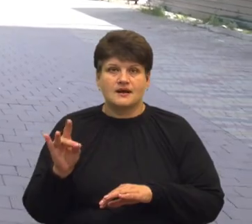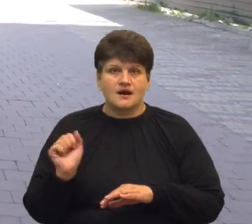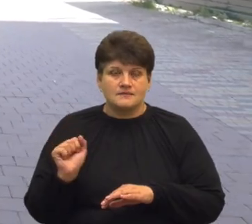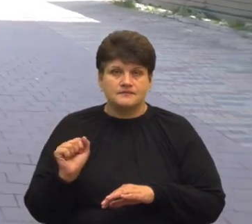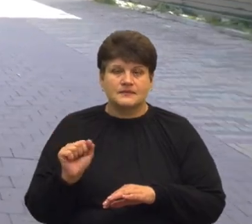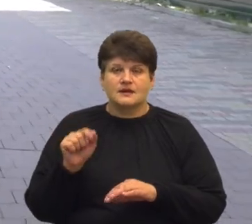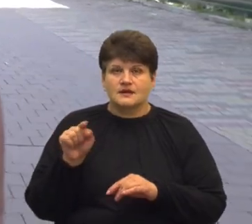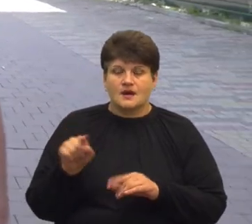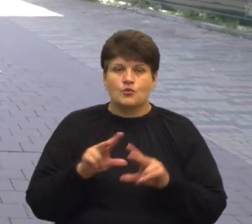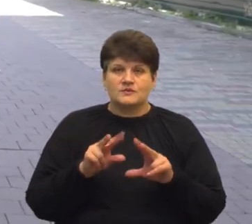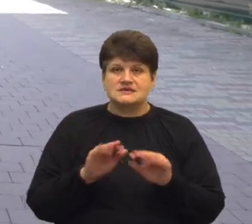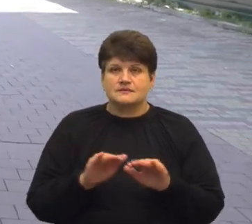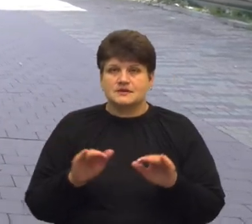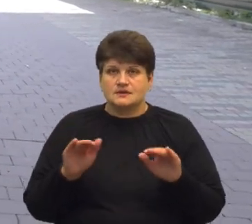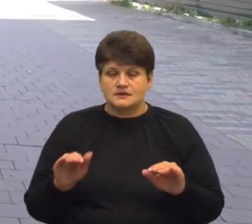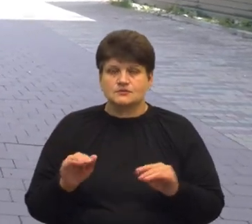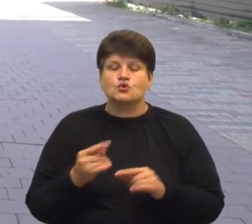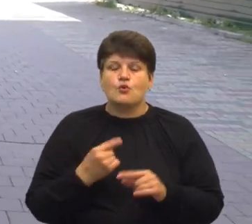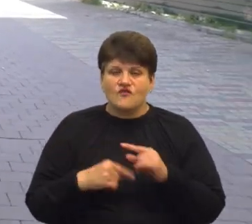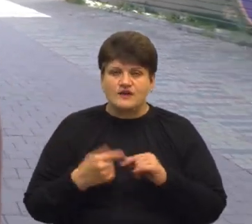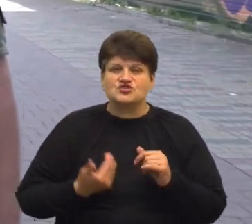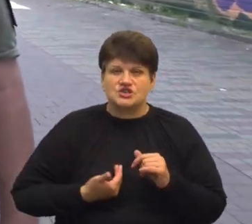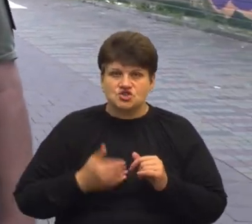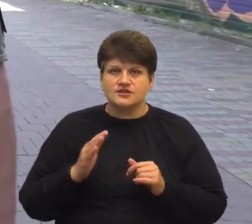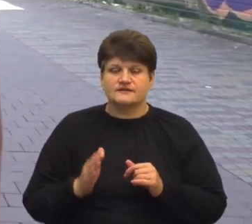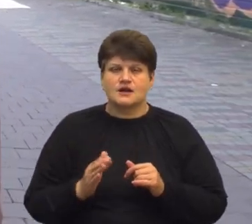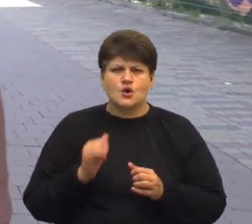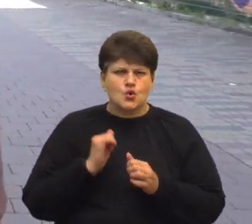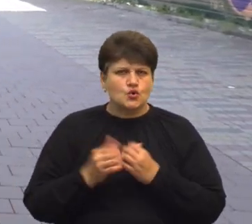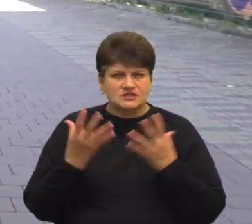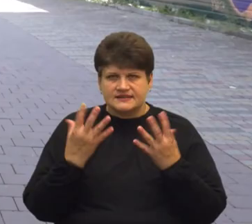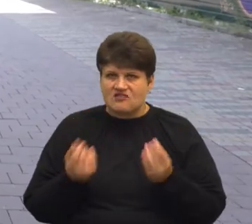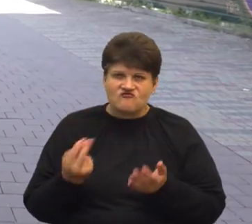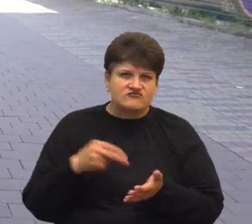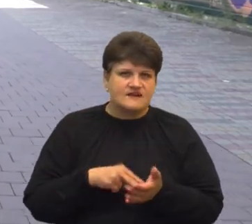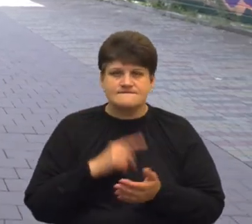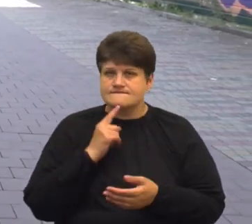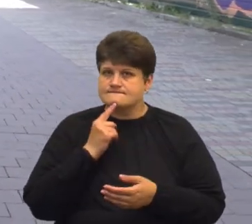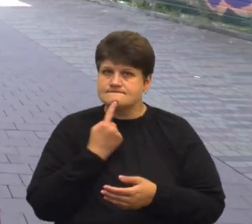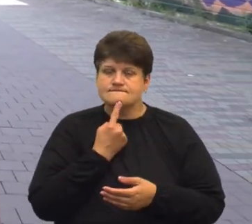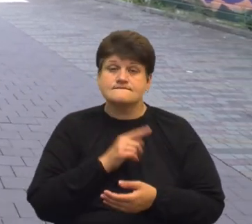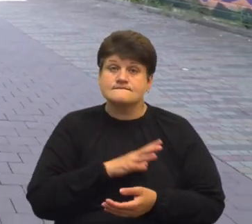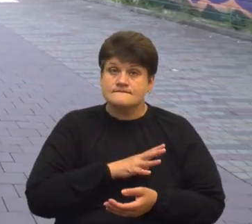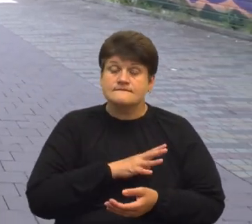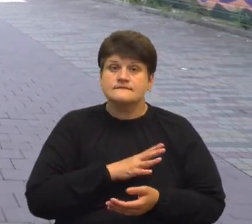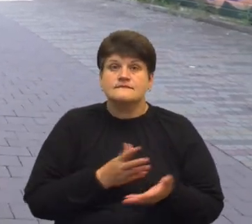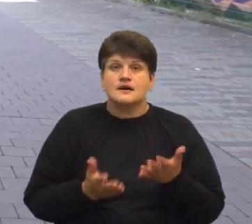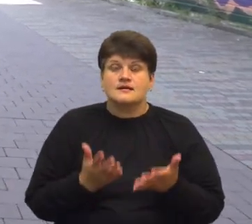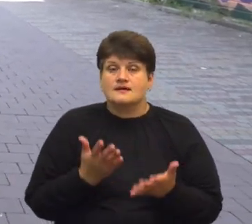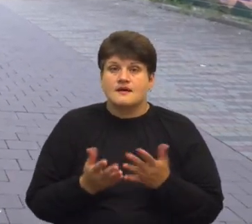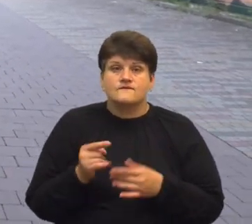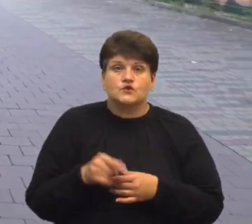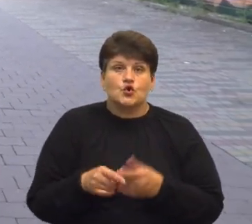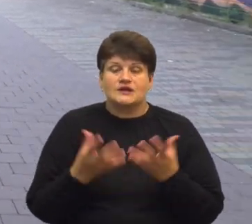і пообіцяв дітям, що я повернуся живим. Я кожен день вставав, було важко, але я той день,